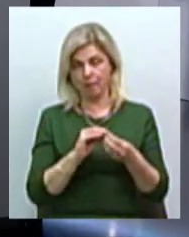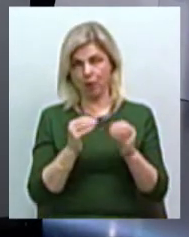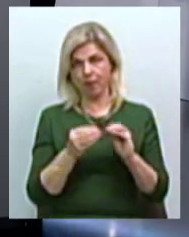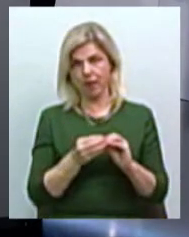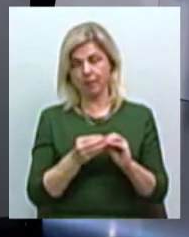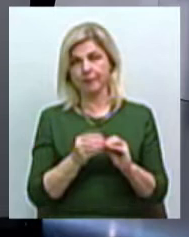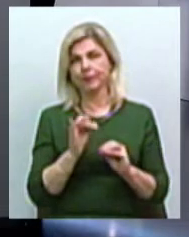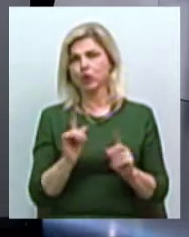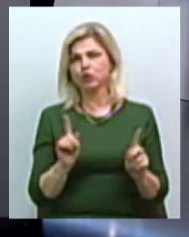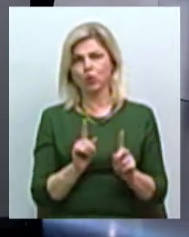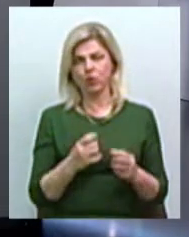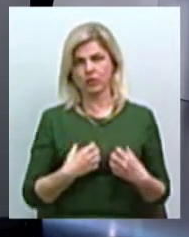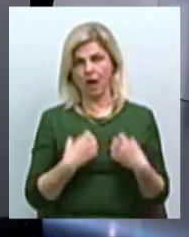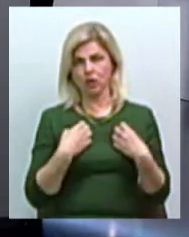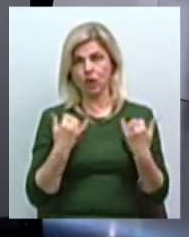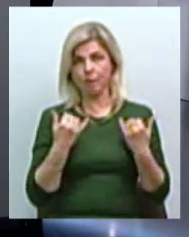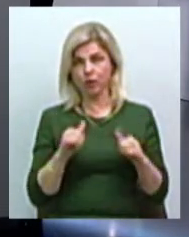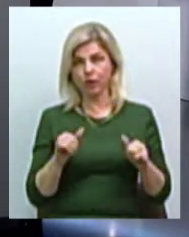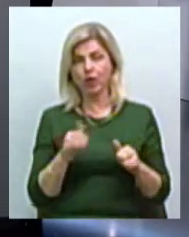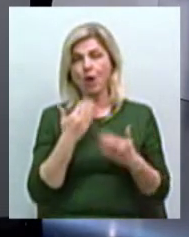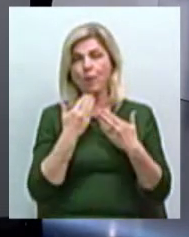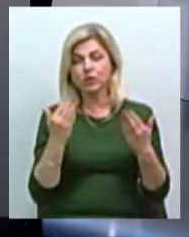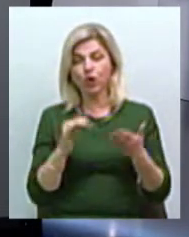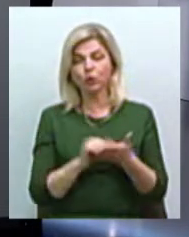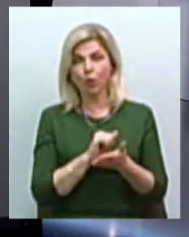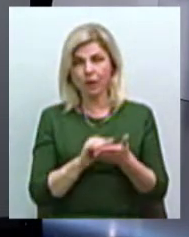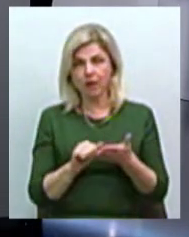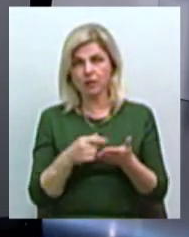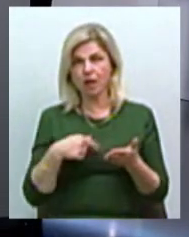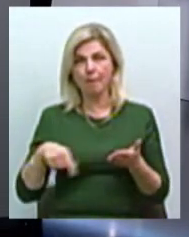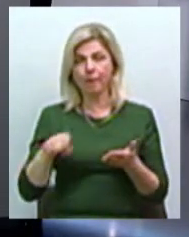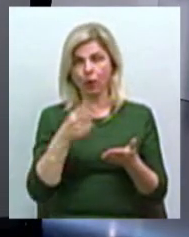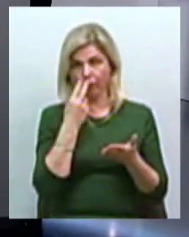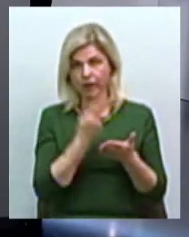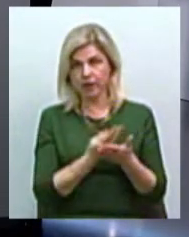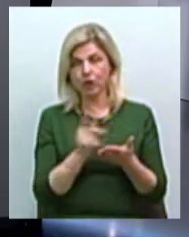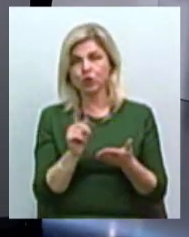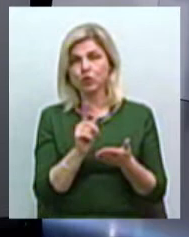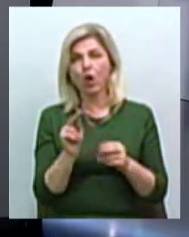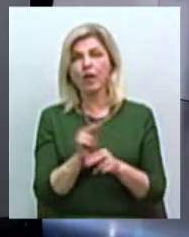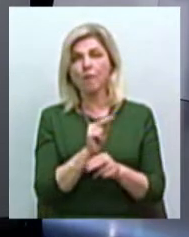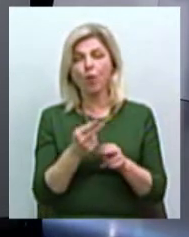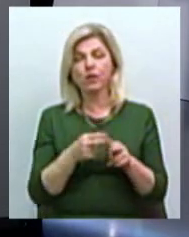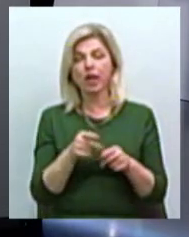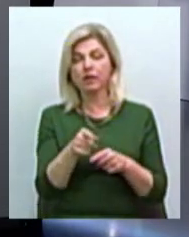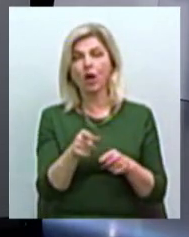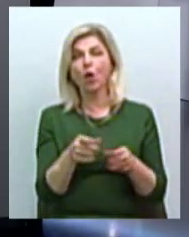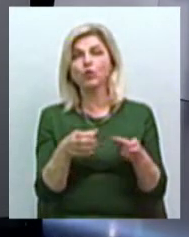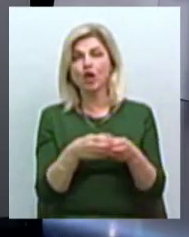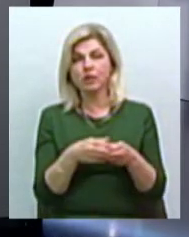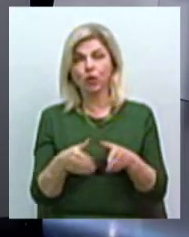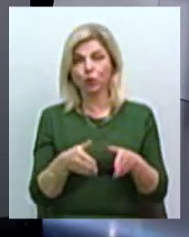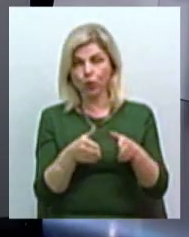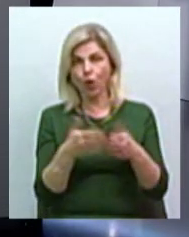що нас страшно поразилося, що коли ми поставили документальну, ми бачили, що ремонт на цій частині дорог вже бачили зроблено.